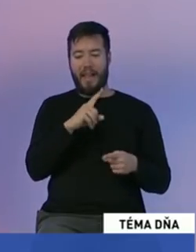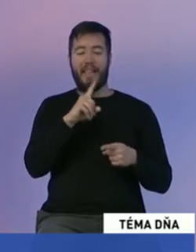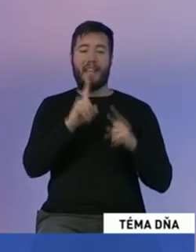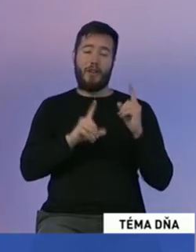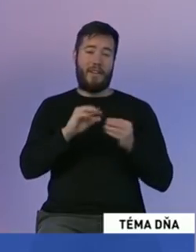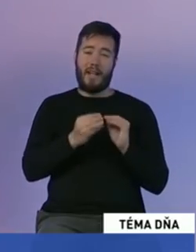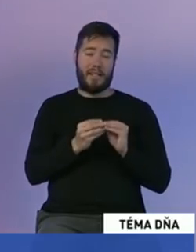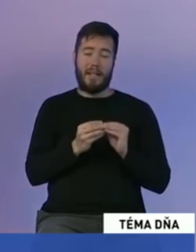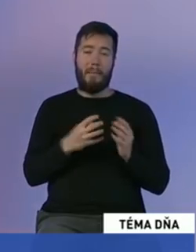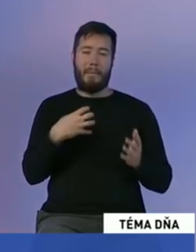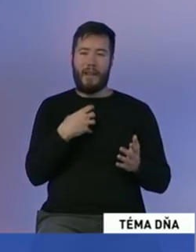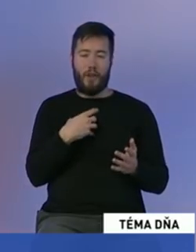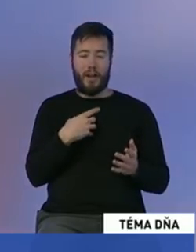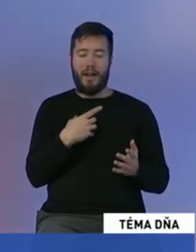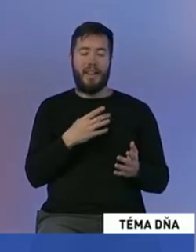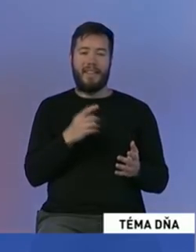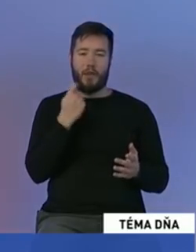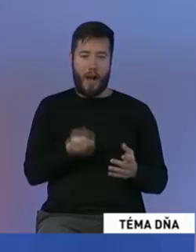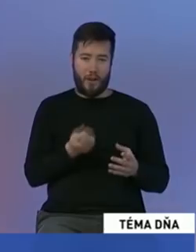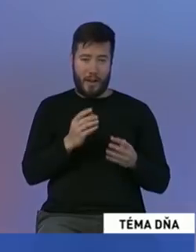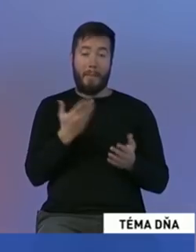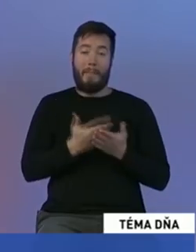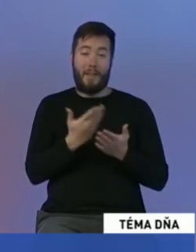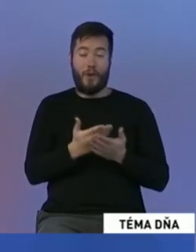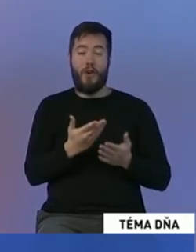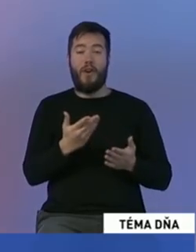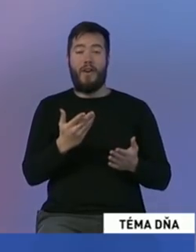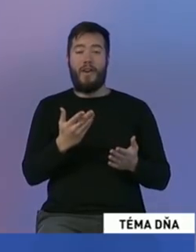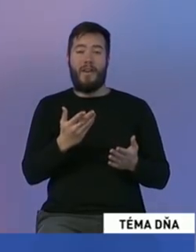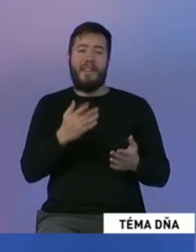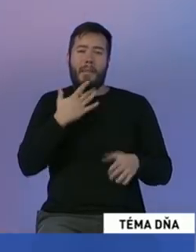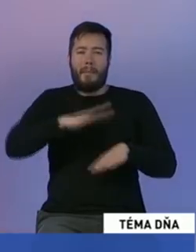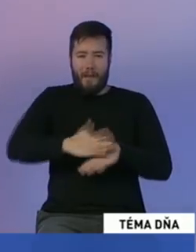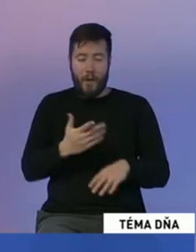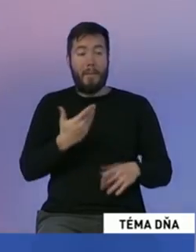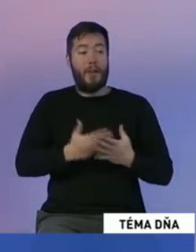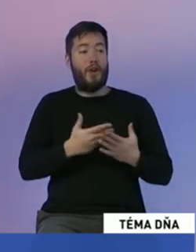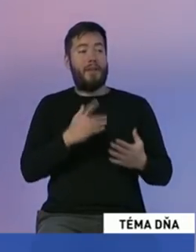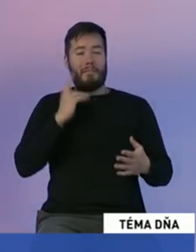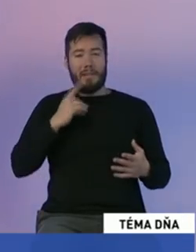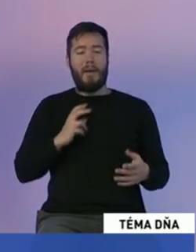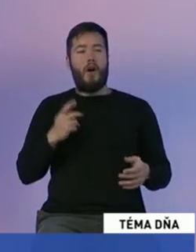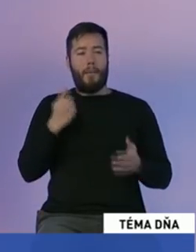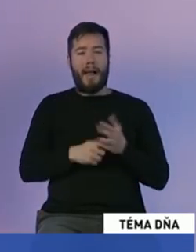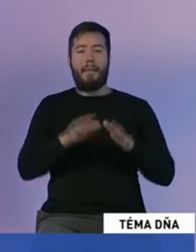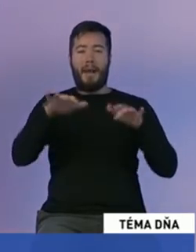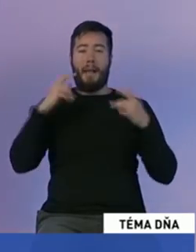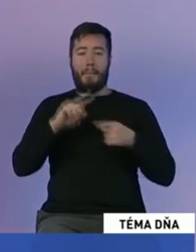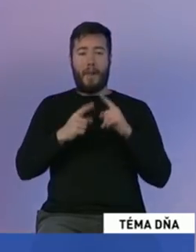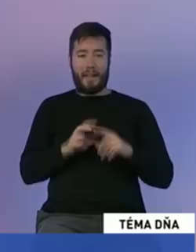primátor vplyv. Toto je jedna z dôvodov, prečo vstupujem do národnej politiky, pretože som presvedčený o tom, že